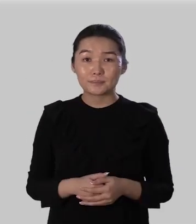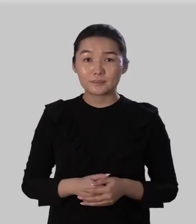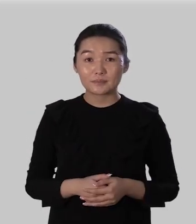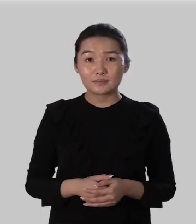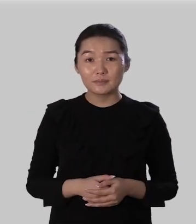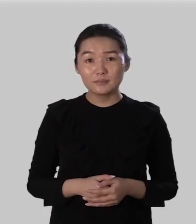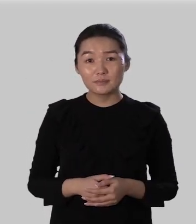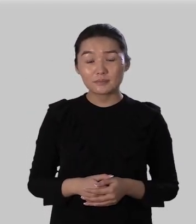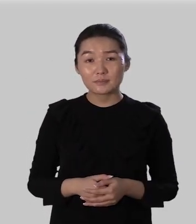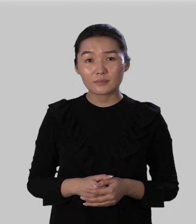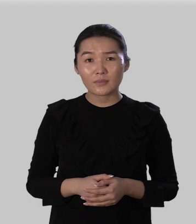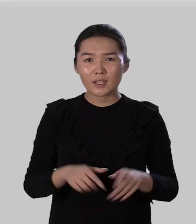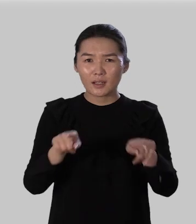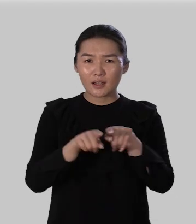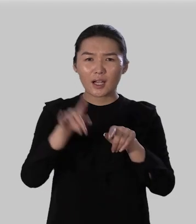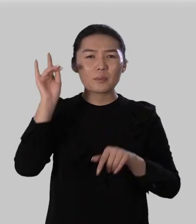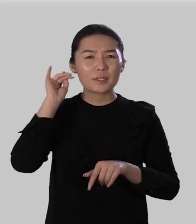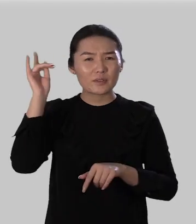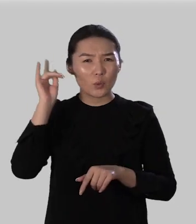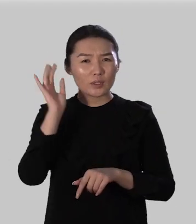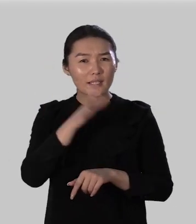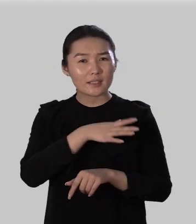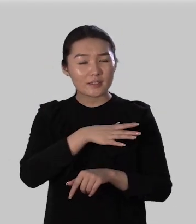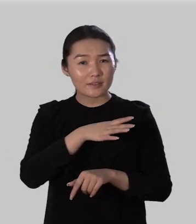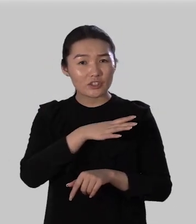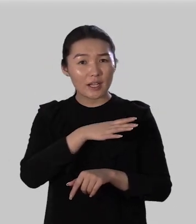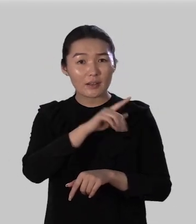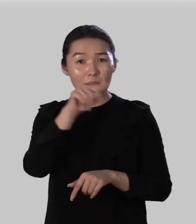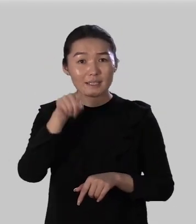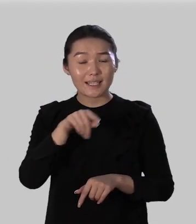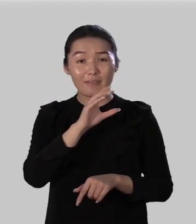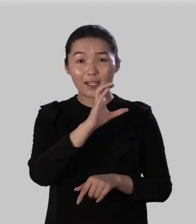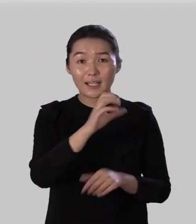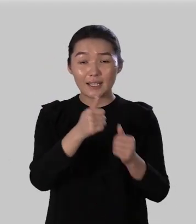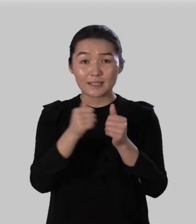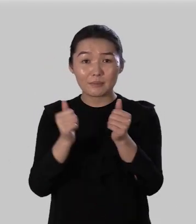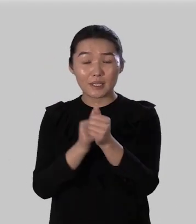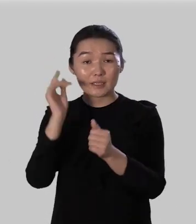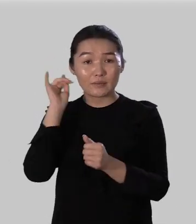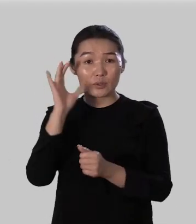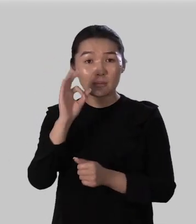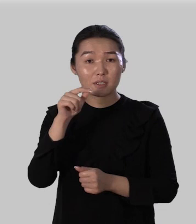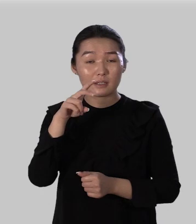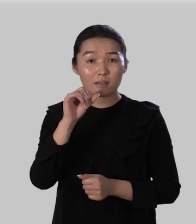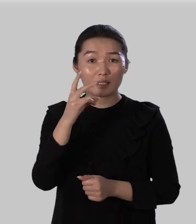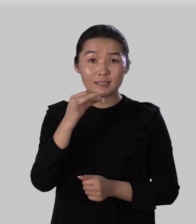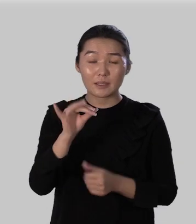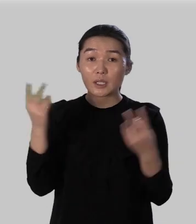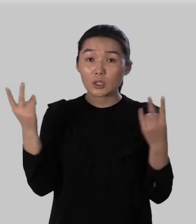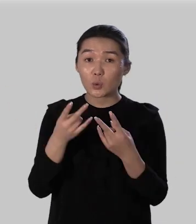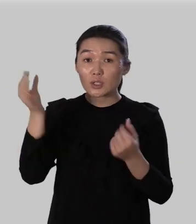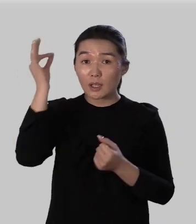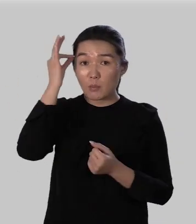как бы звонко не звучало приставка с перед звонкими согласными